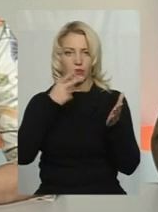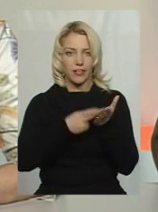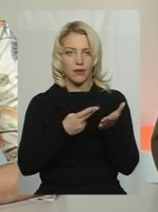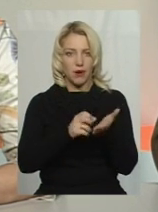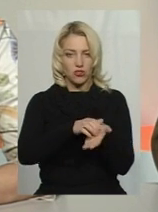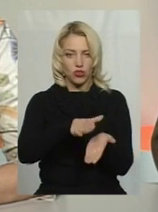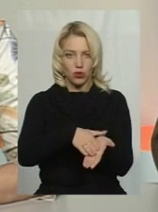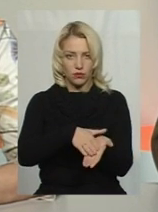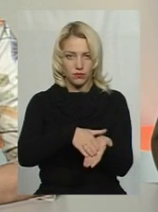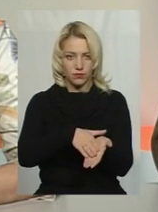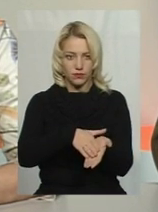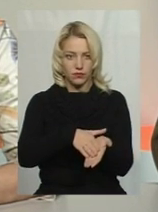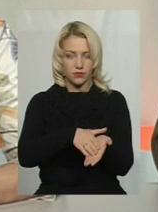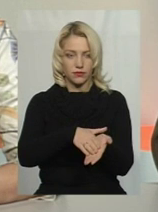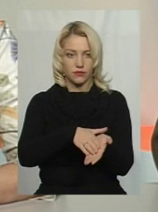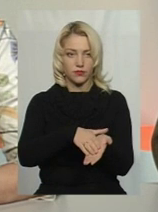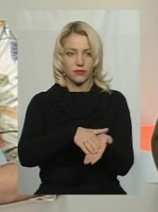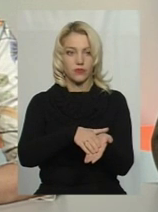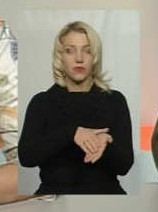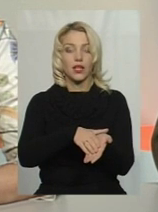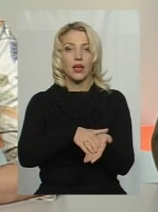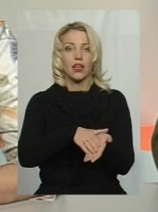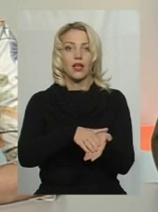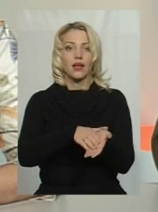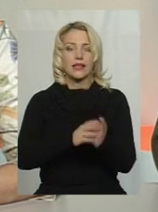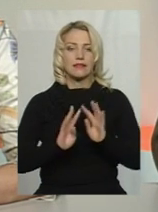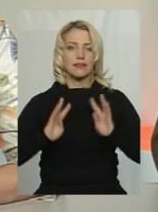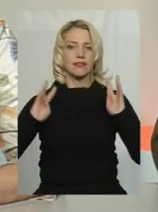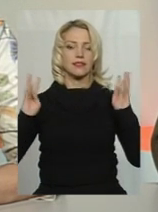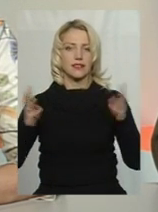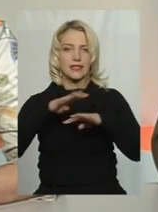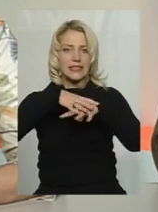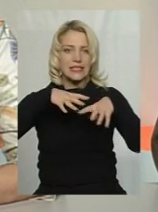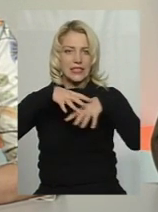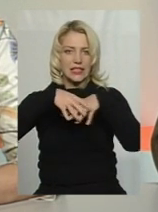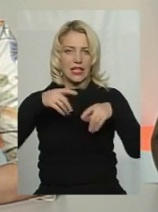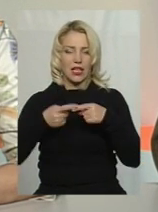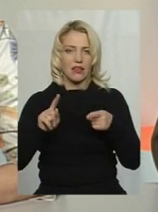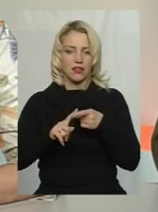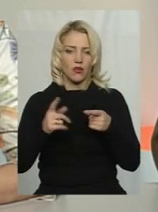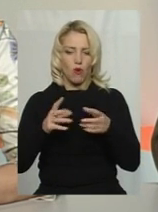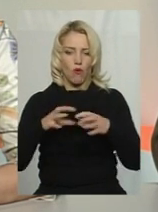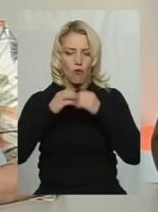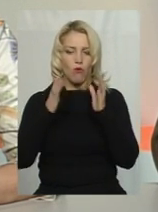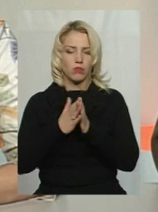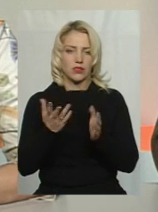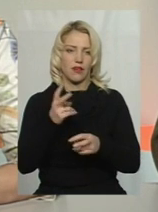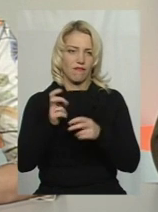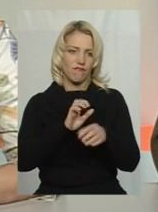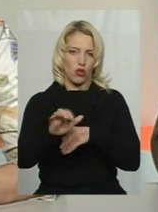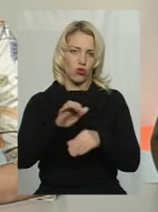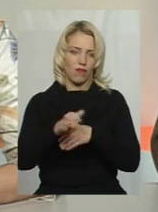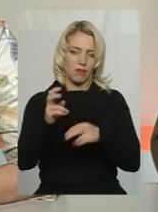сітки комплексні, які виготовляють підприємства, і